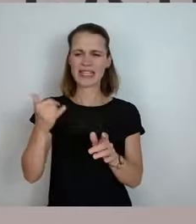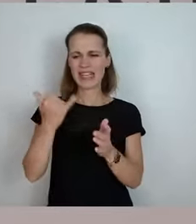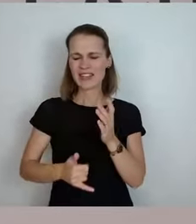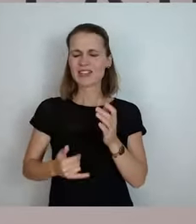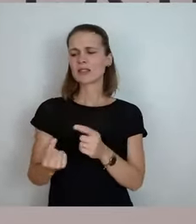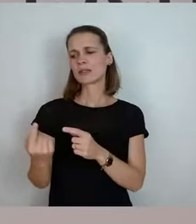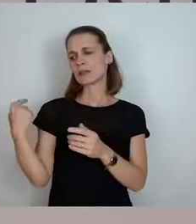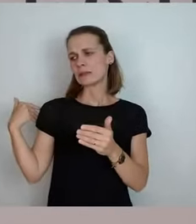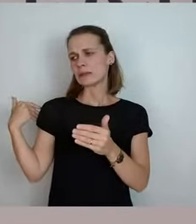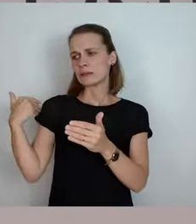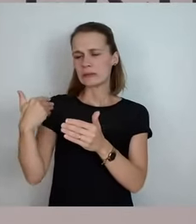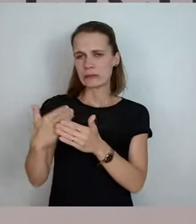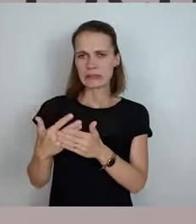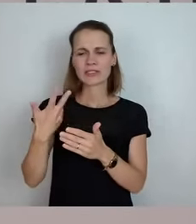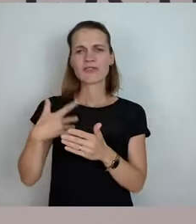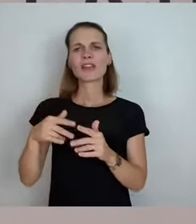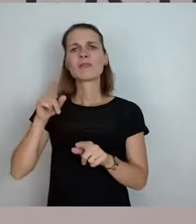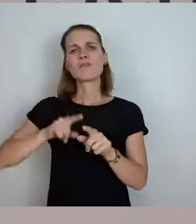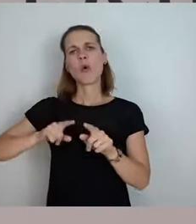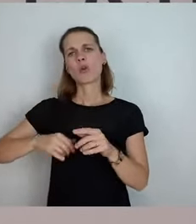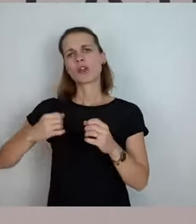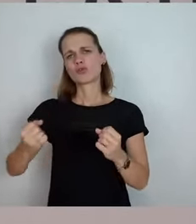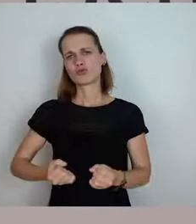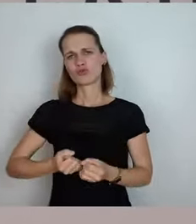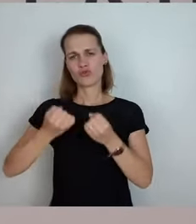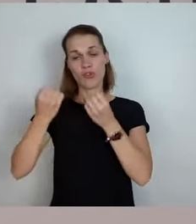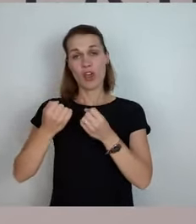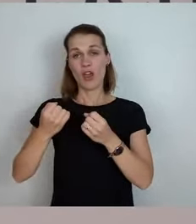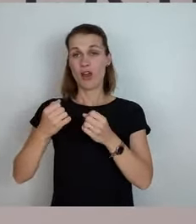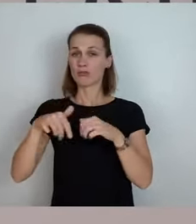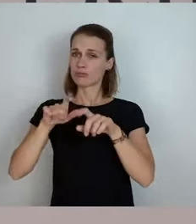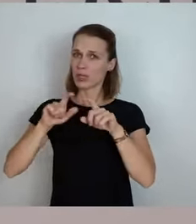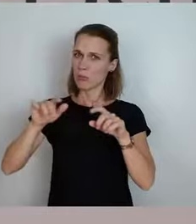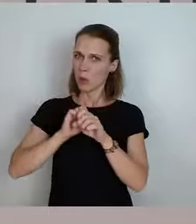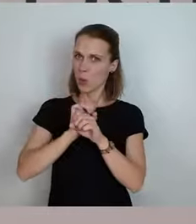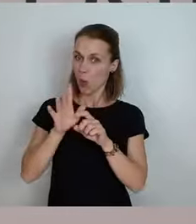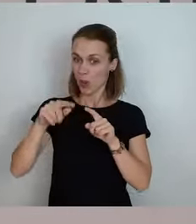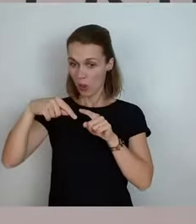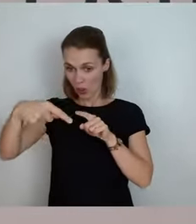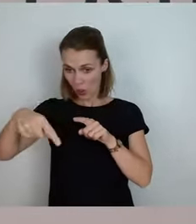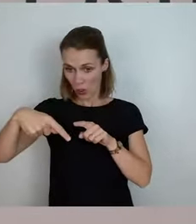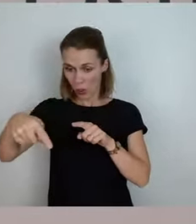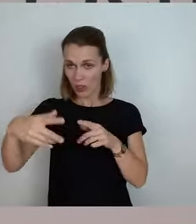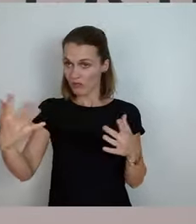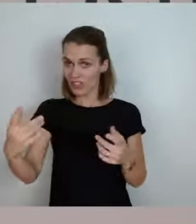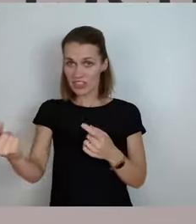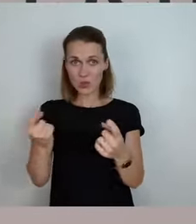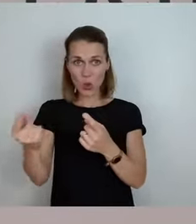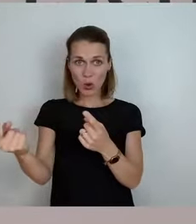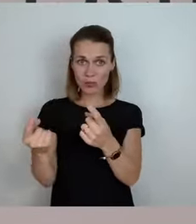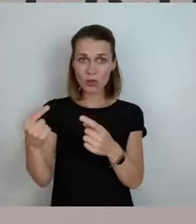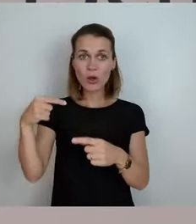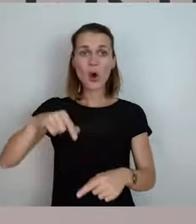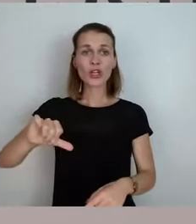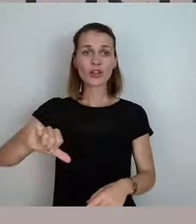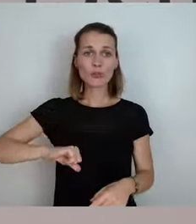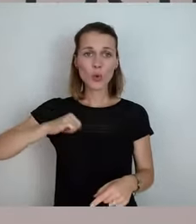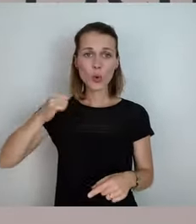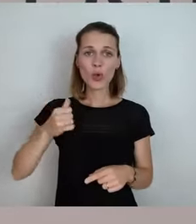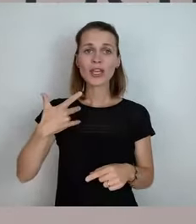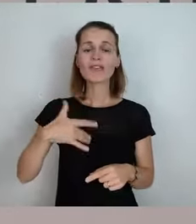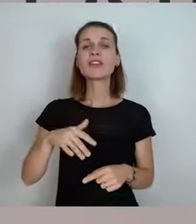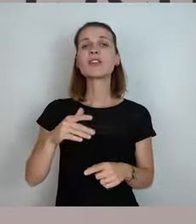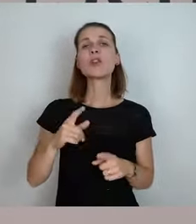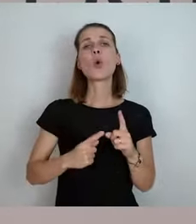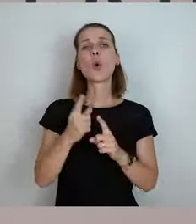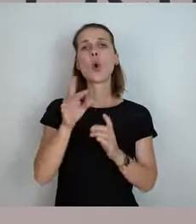mit dem Thema Corona vor uns. Was liegt vor uns? Also heute Morgen waren wir an der Hochschule in Mittweida.